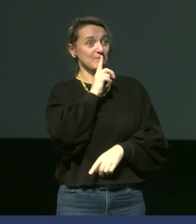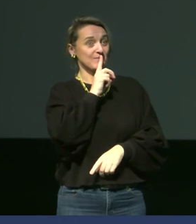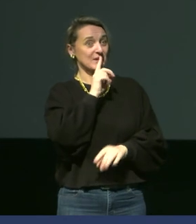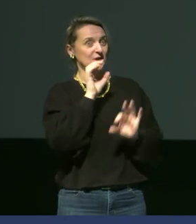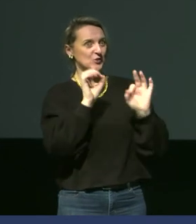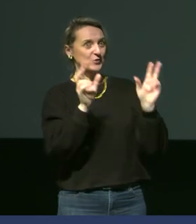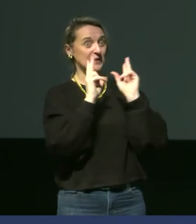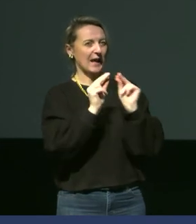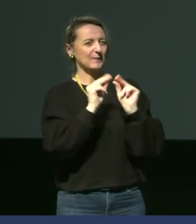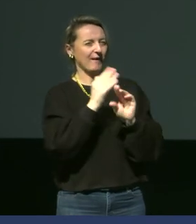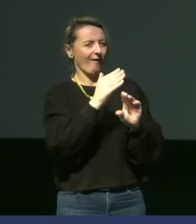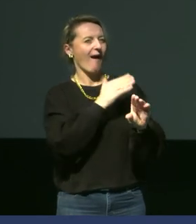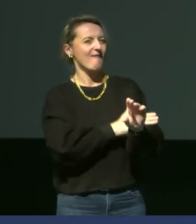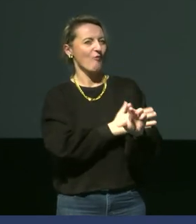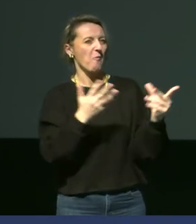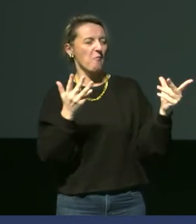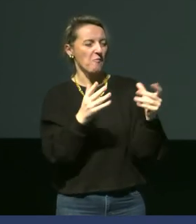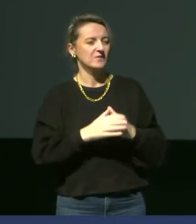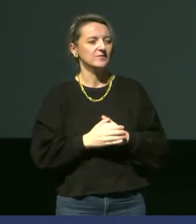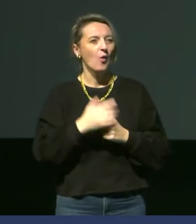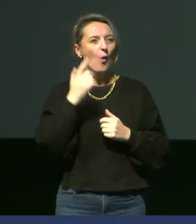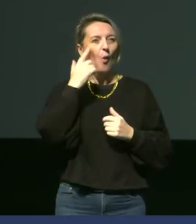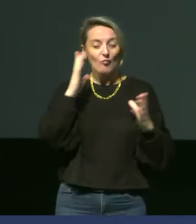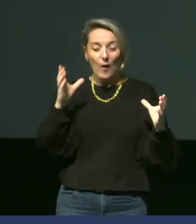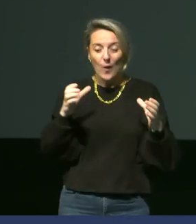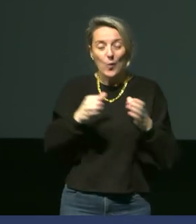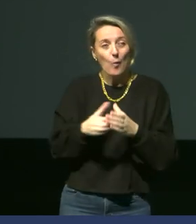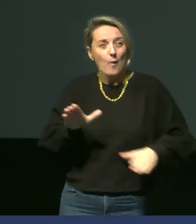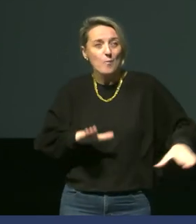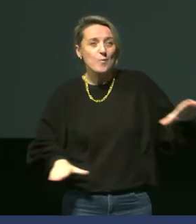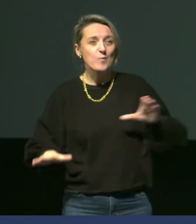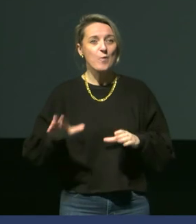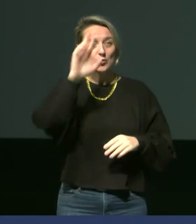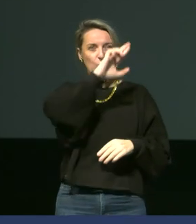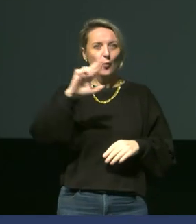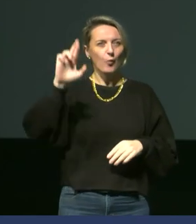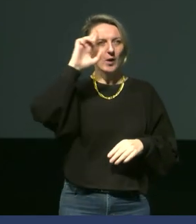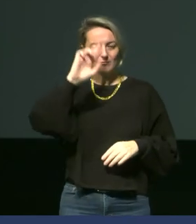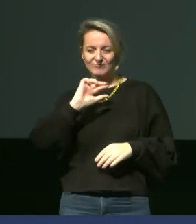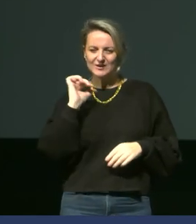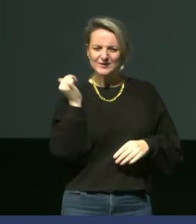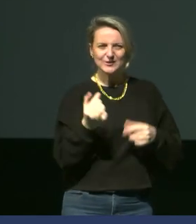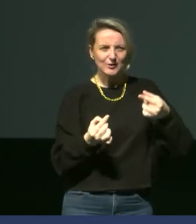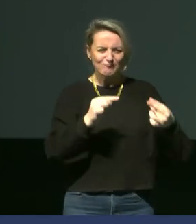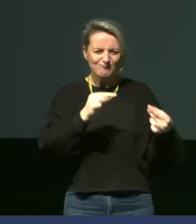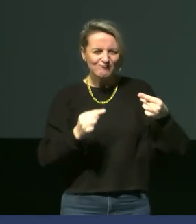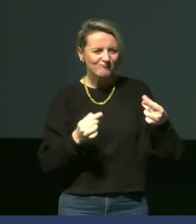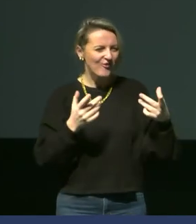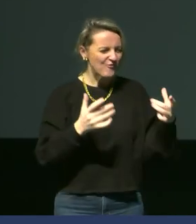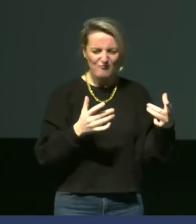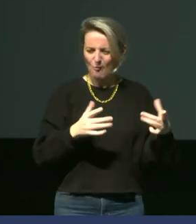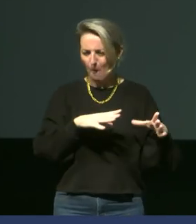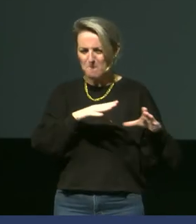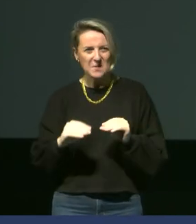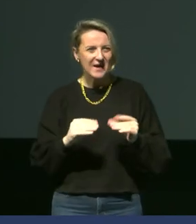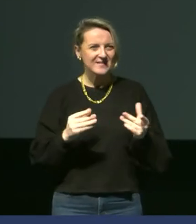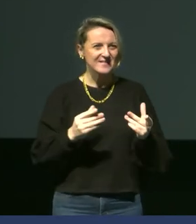qu va voir on est au coeur de cette manchotière de manchots royaux et puis chacun se dispute son petit bout de territoire